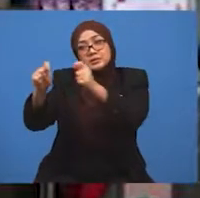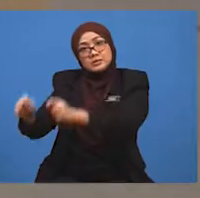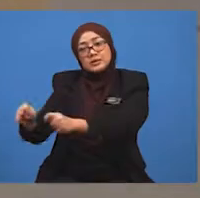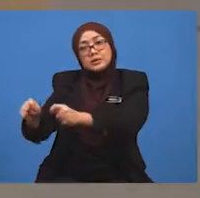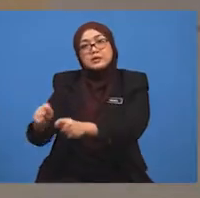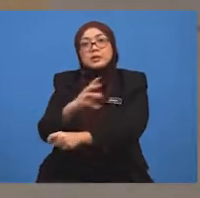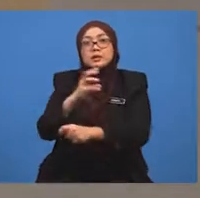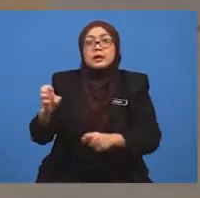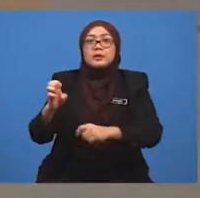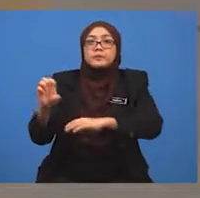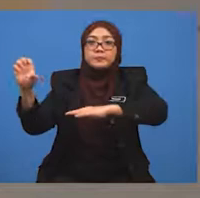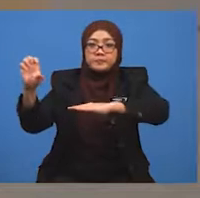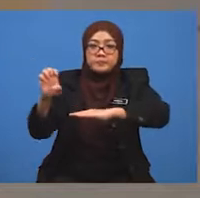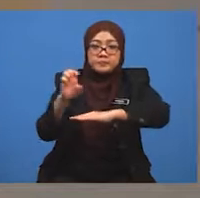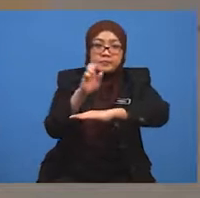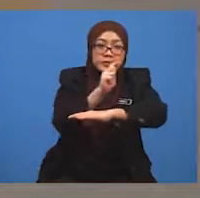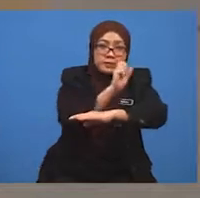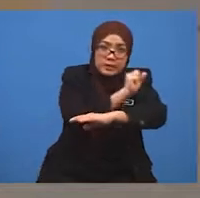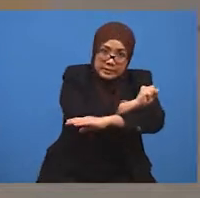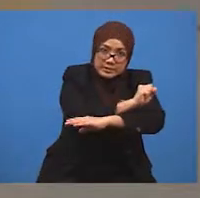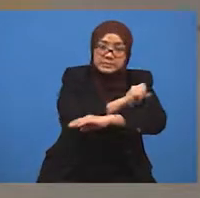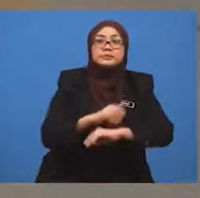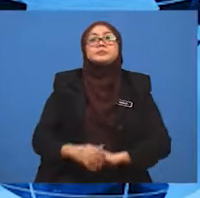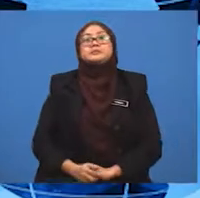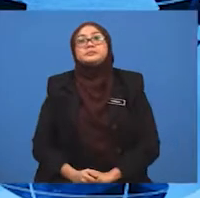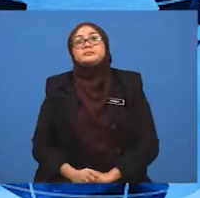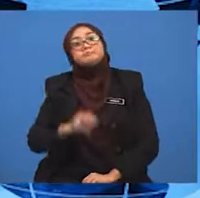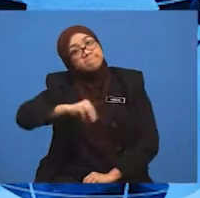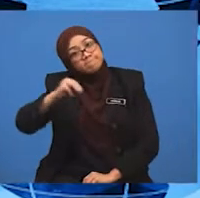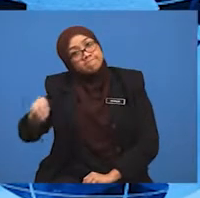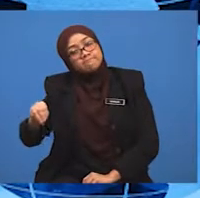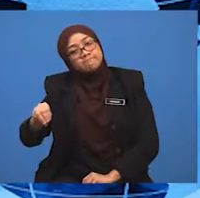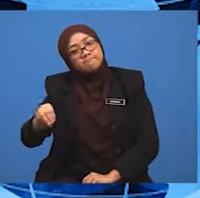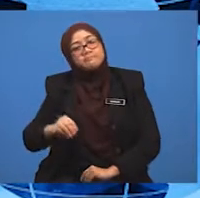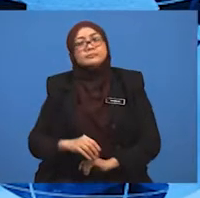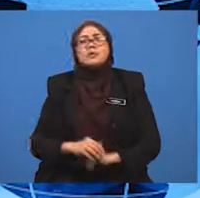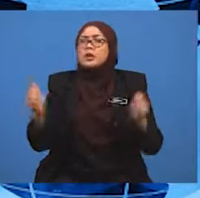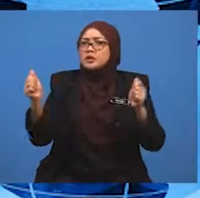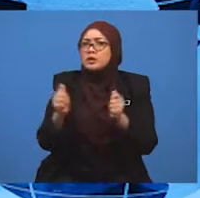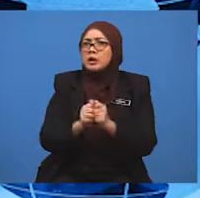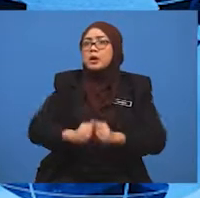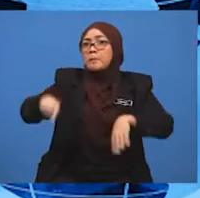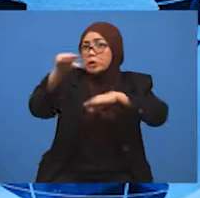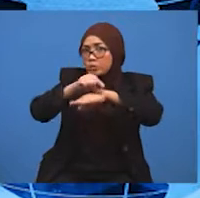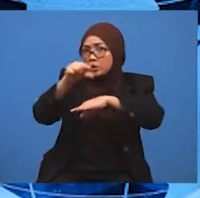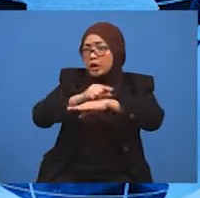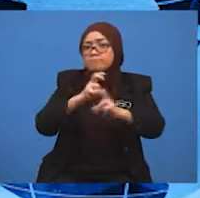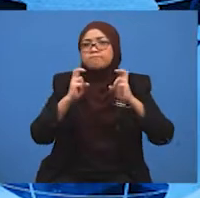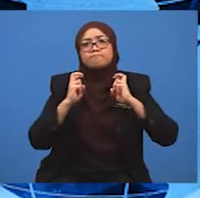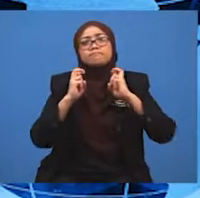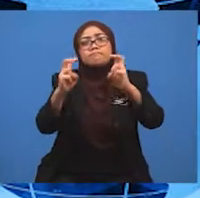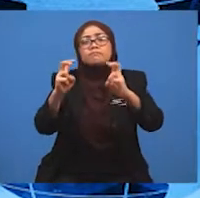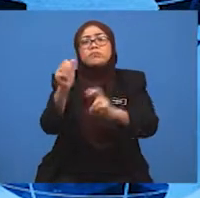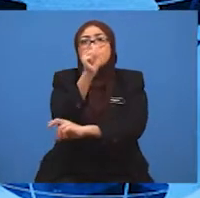perkhidmatan tren elektrik ETS. Murid-murid, dengan menggunakan pengangkutan awam,